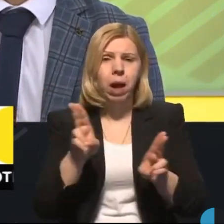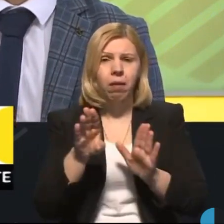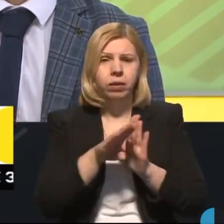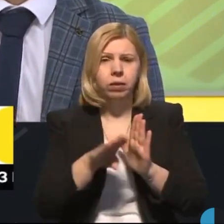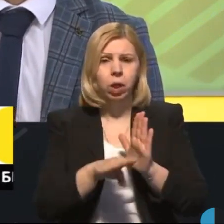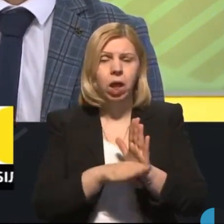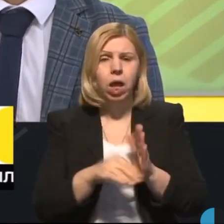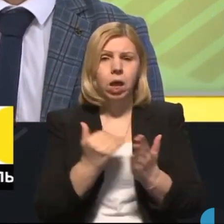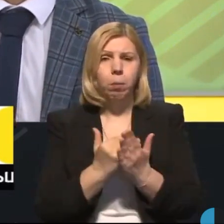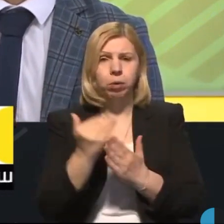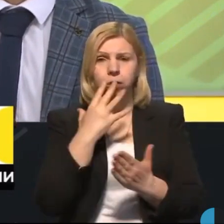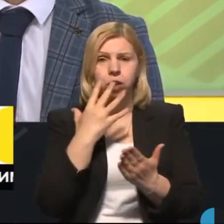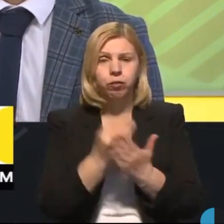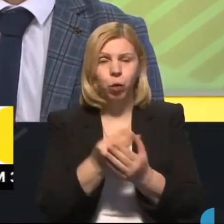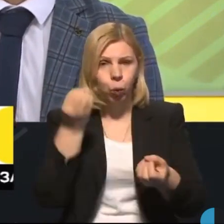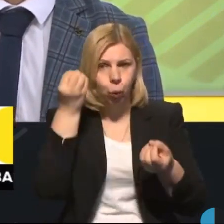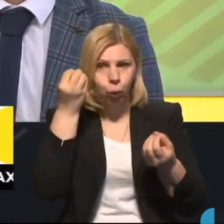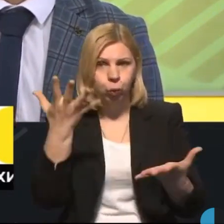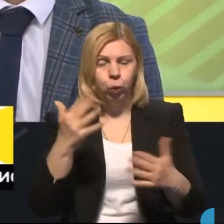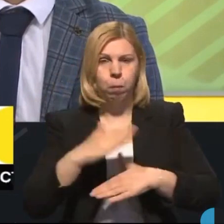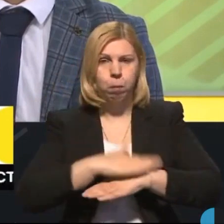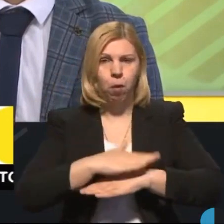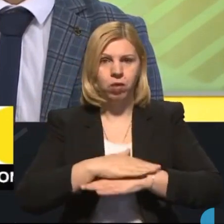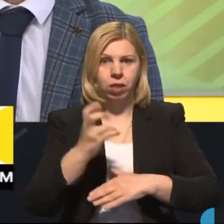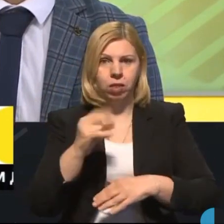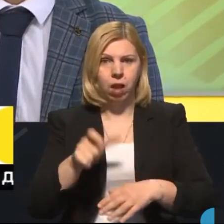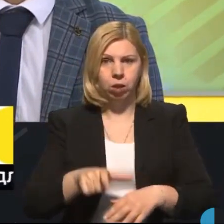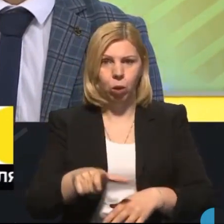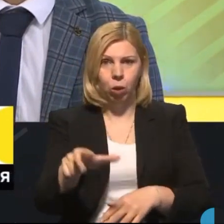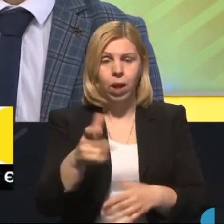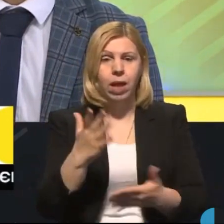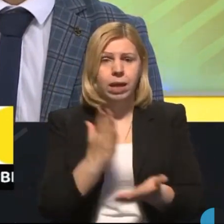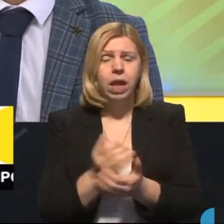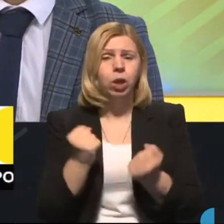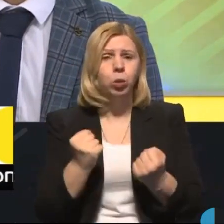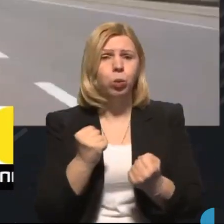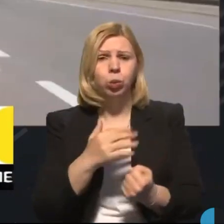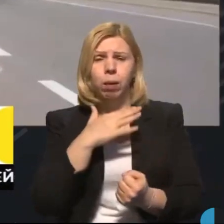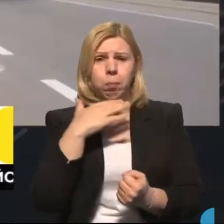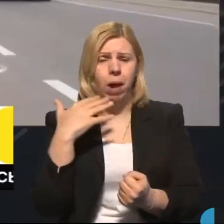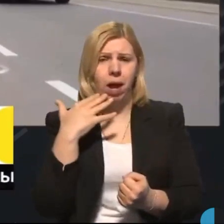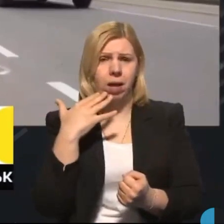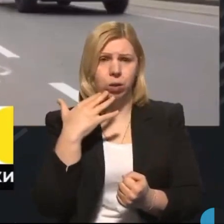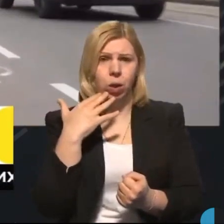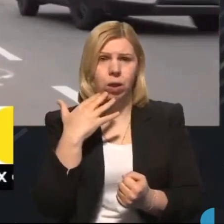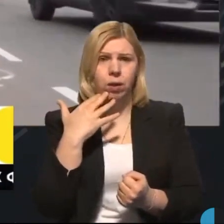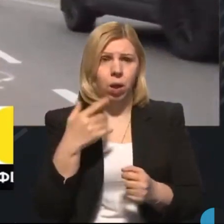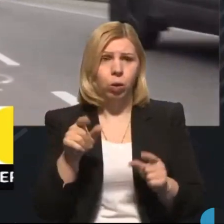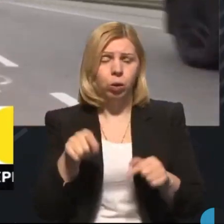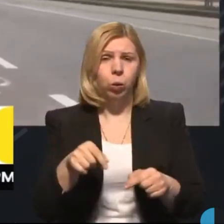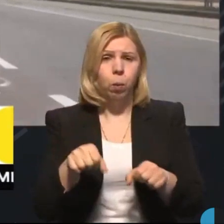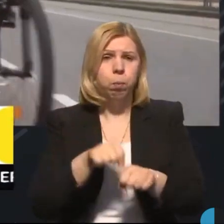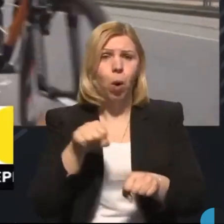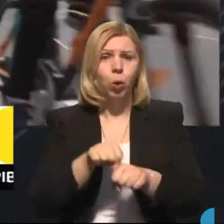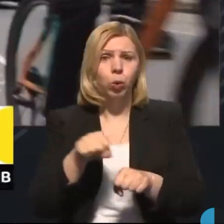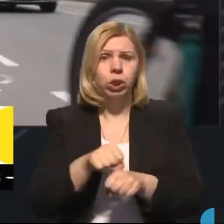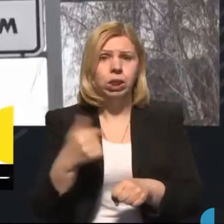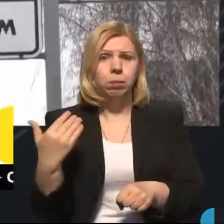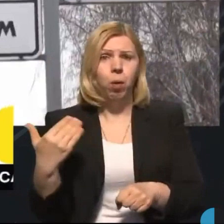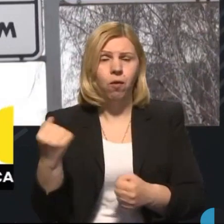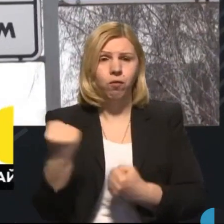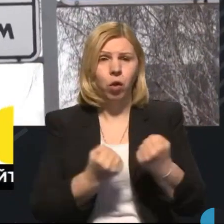підвищувати свою культуру поведінки на дорозі. Адже є дуже багато порушень з боку